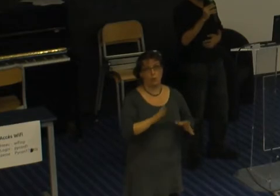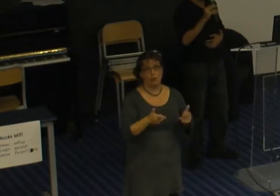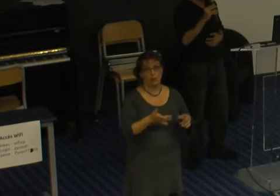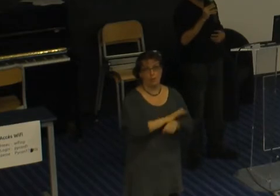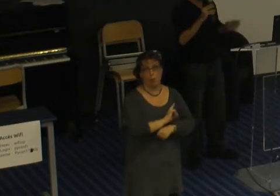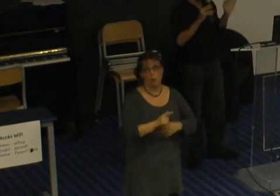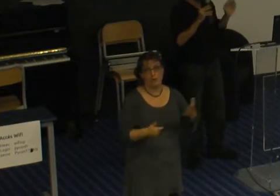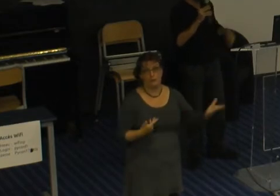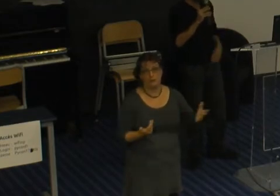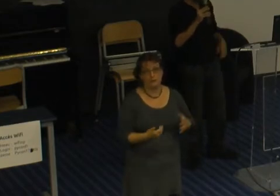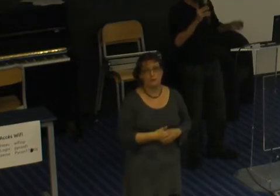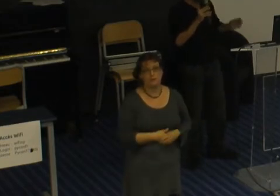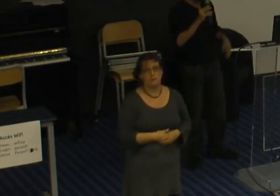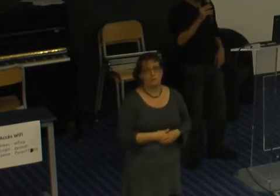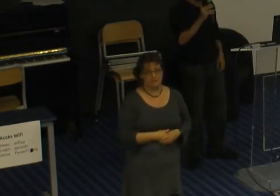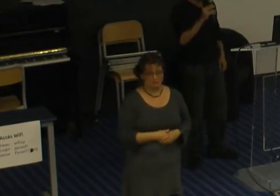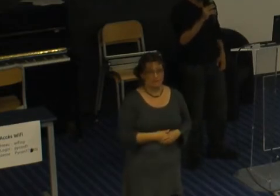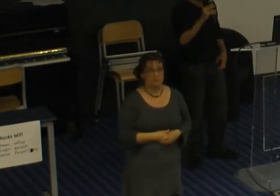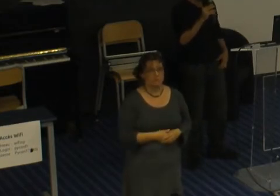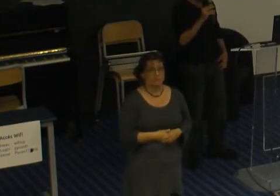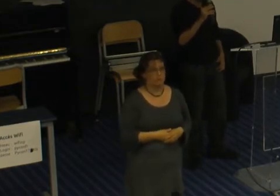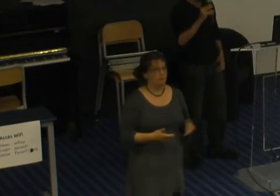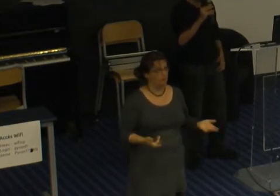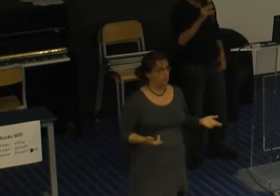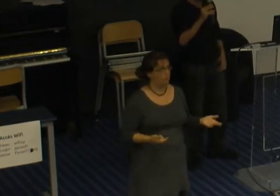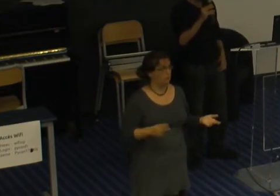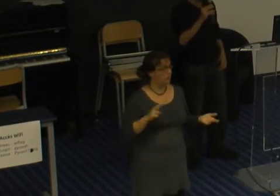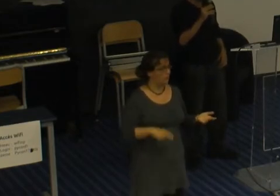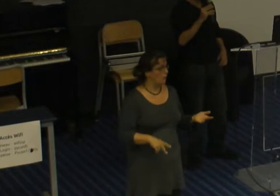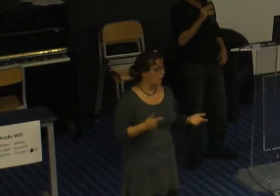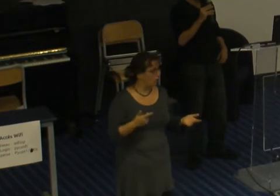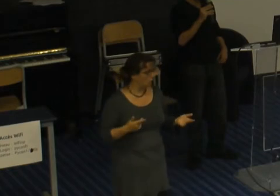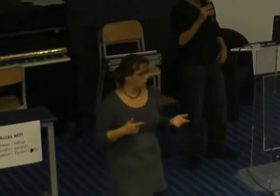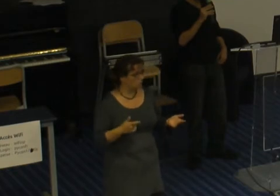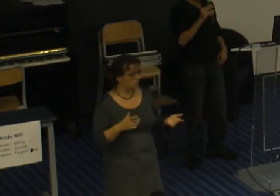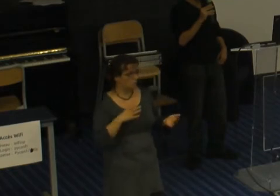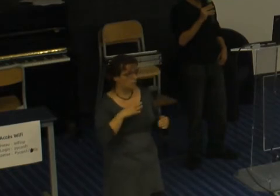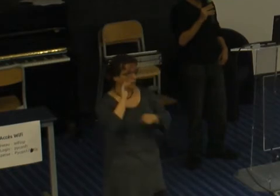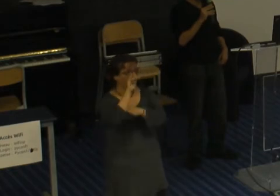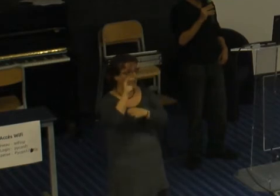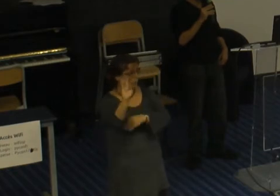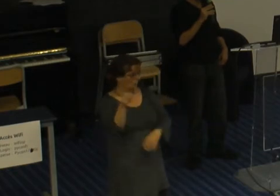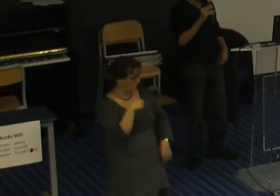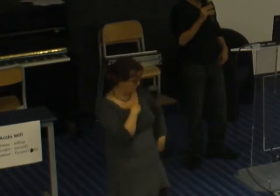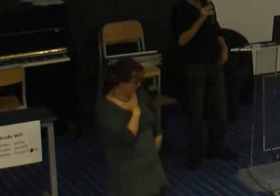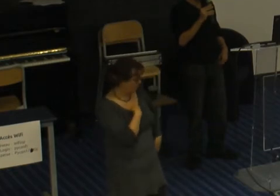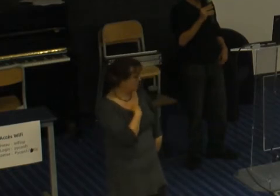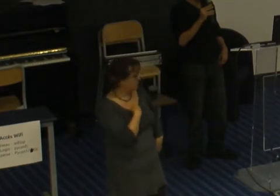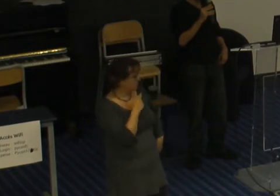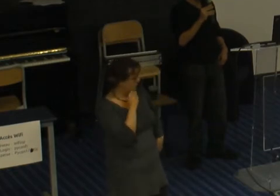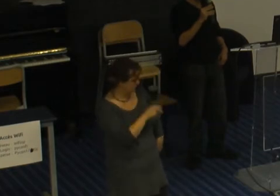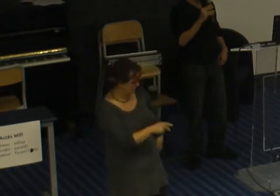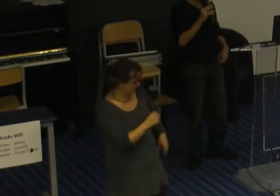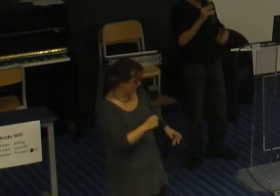mobilité totale bon ben je peux vous dire qu'il y a qui m'ont pas beaucoup il y en a qui étaient assez contents en me recevant